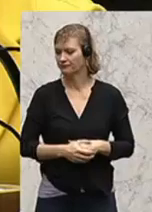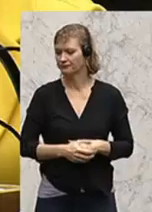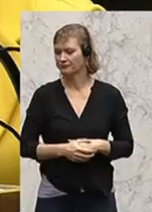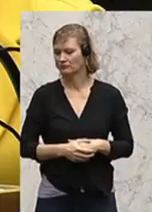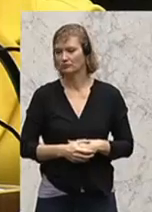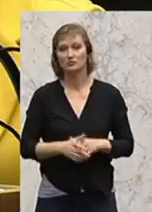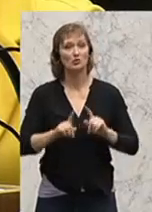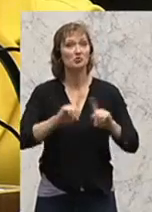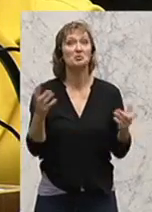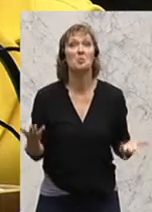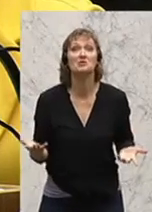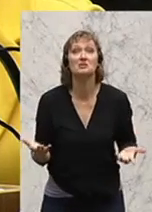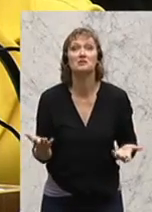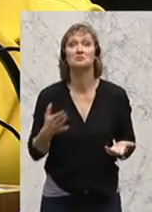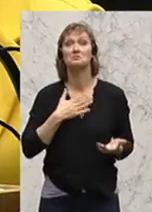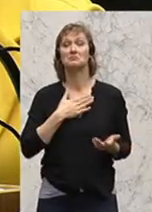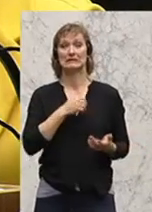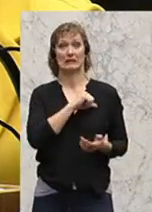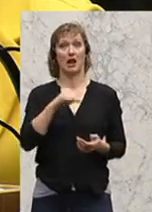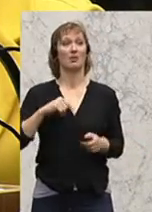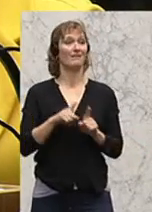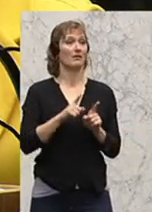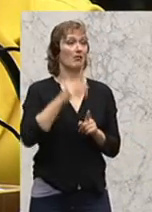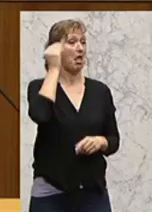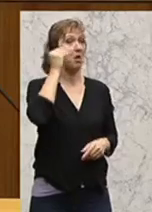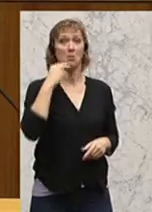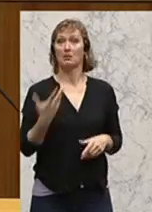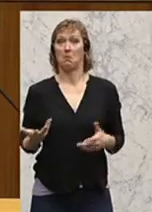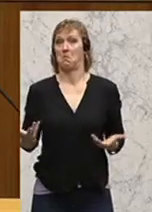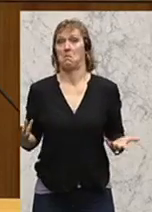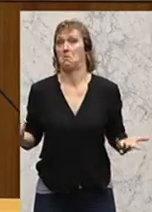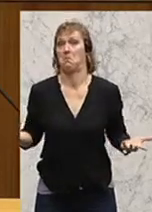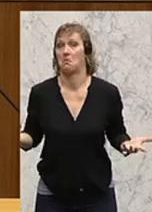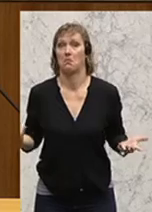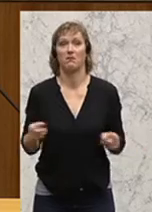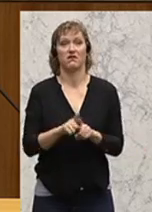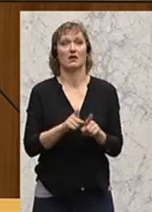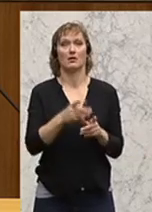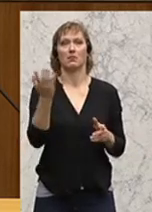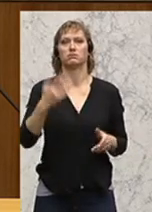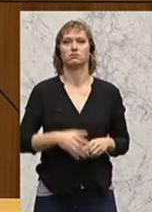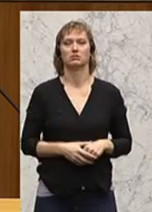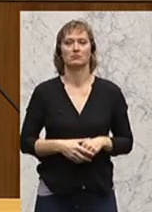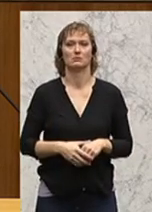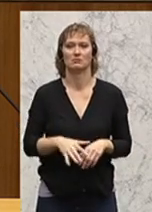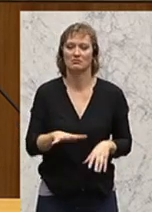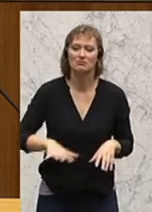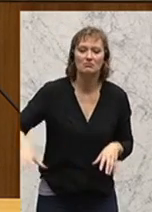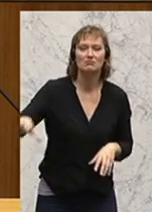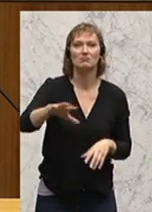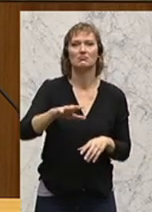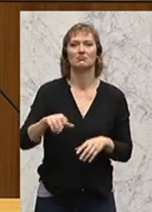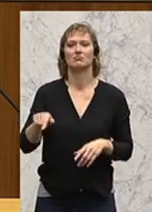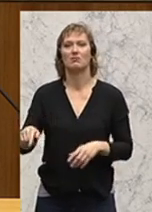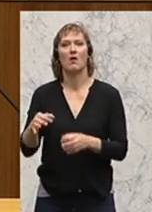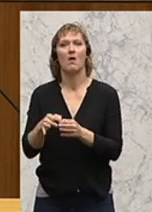Weil sonst wäre mir es so vorgekommen, wie wenn der Hort der Demokratie